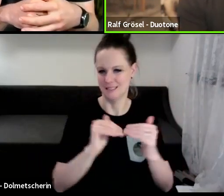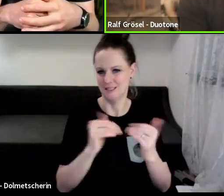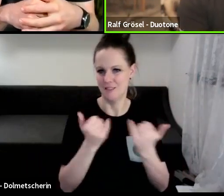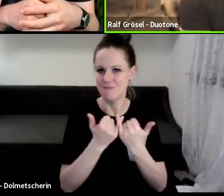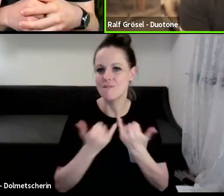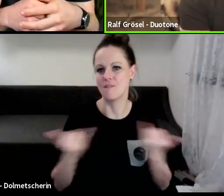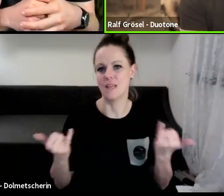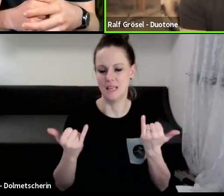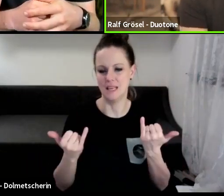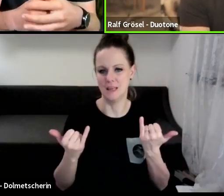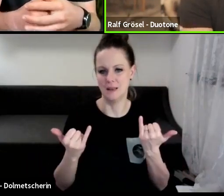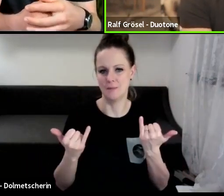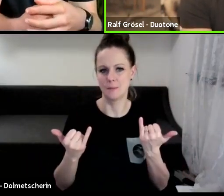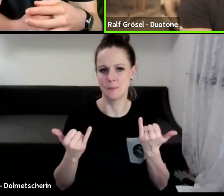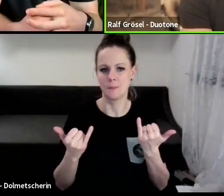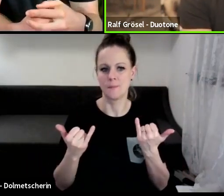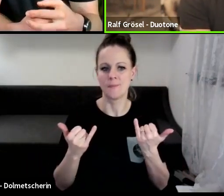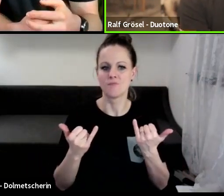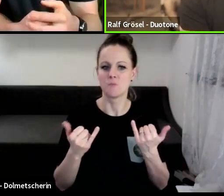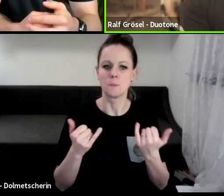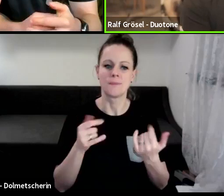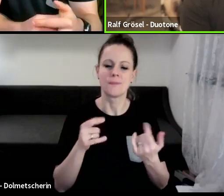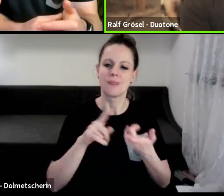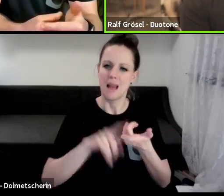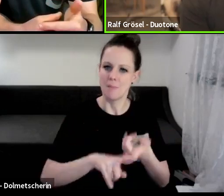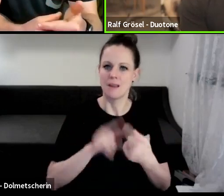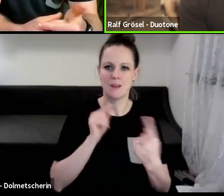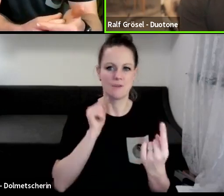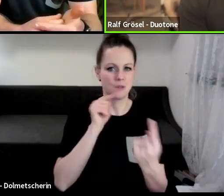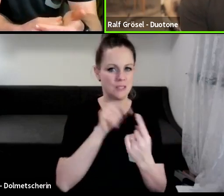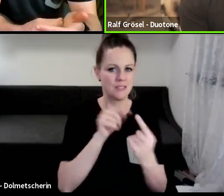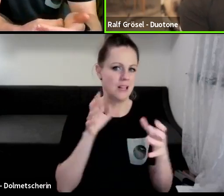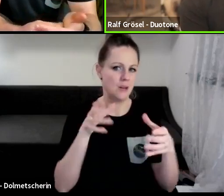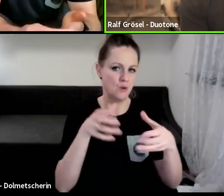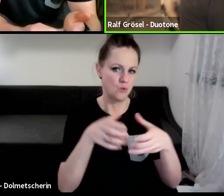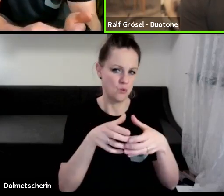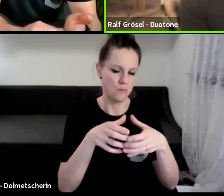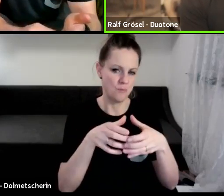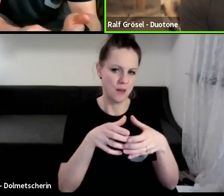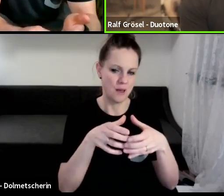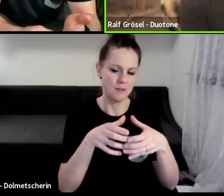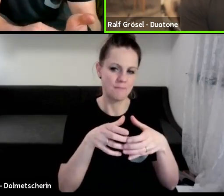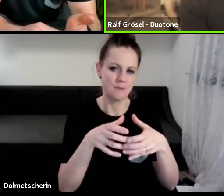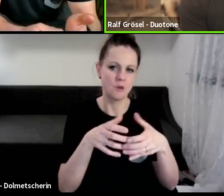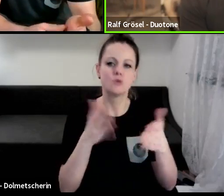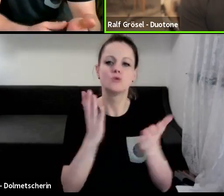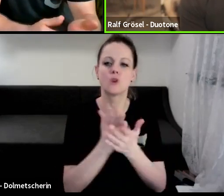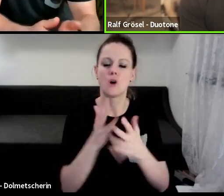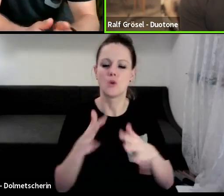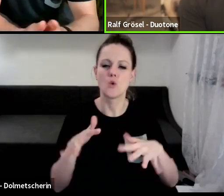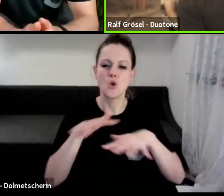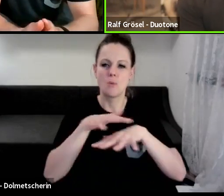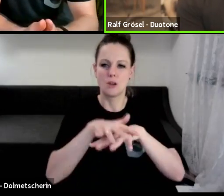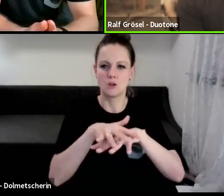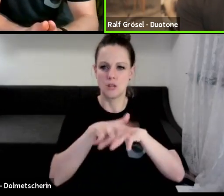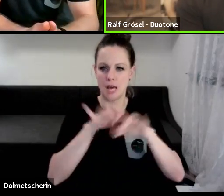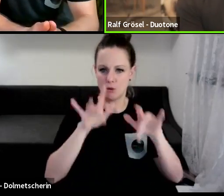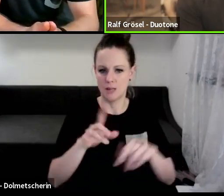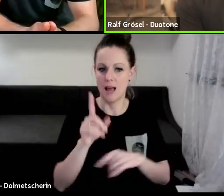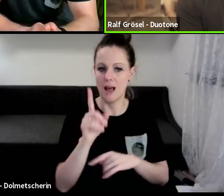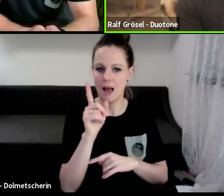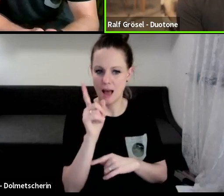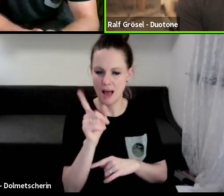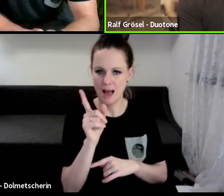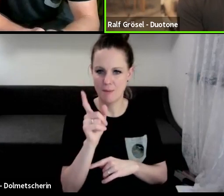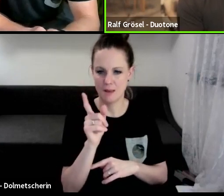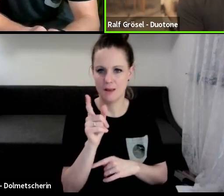der Target-Gruppe, also von der Zielgruppe, überschneiden sie sich auf jeden Fall. Das ist gar keine Frage. Allerdings sind sie von ihrer